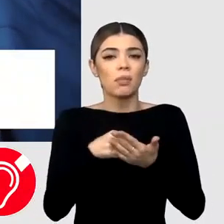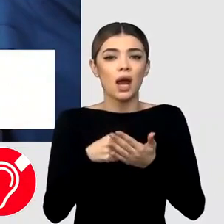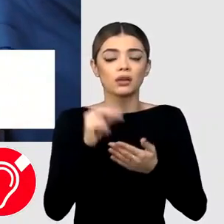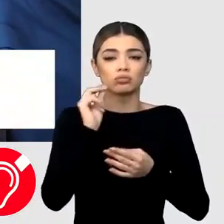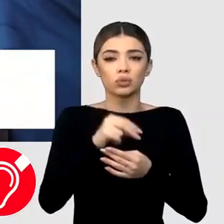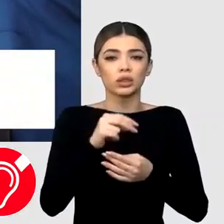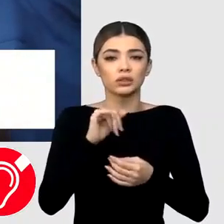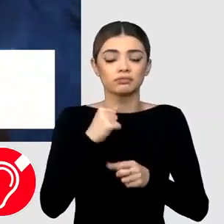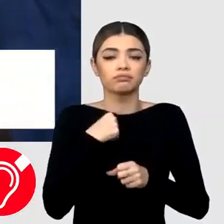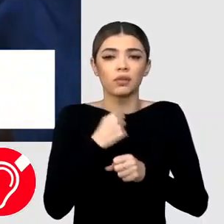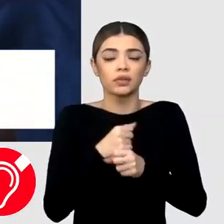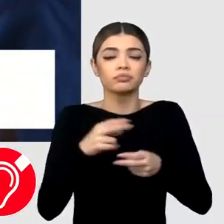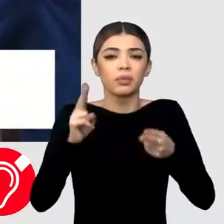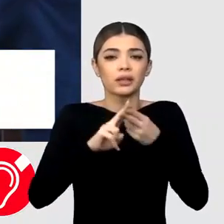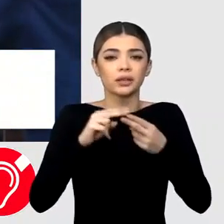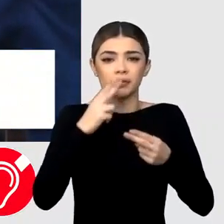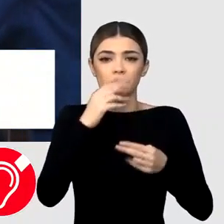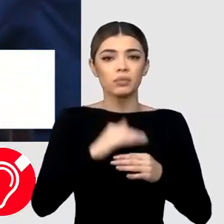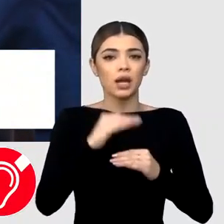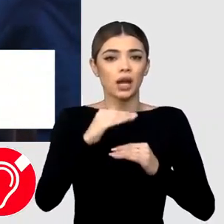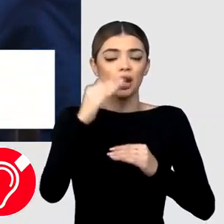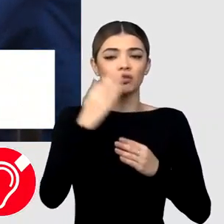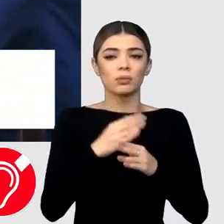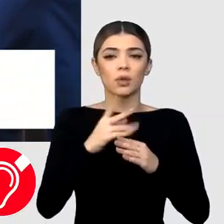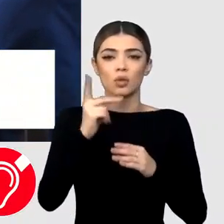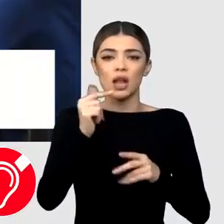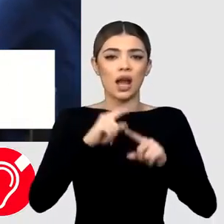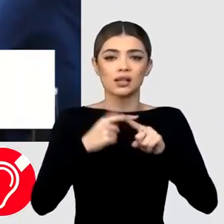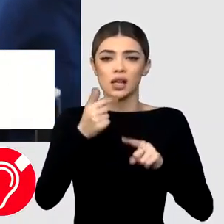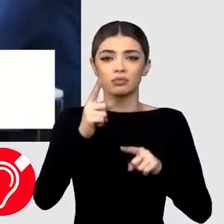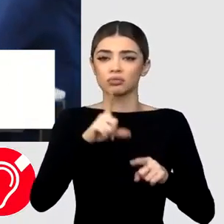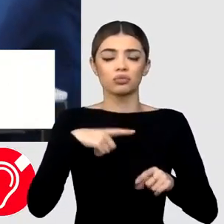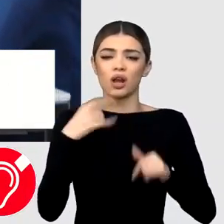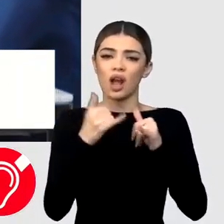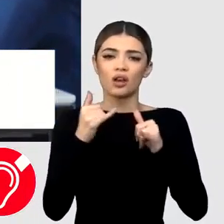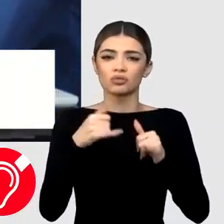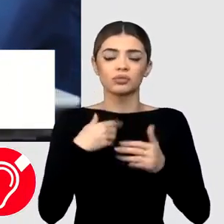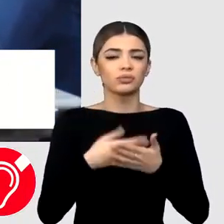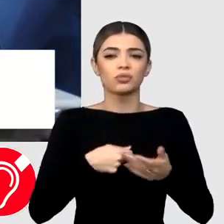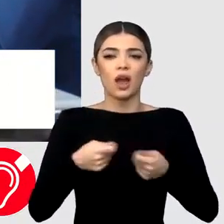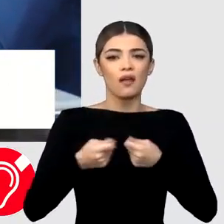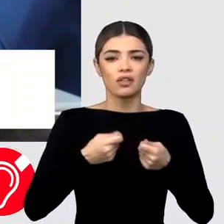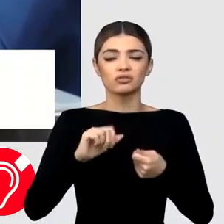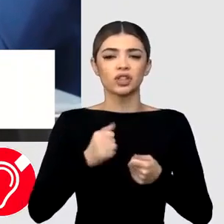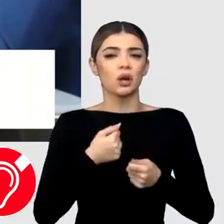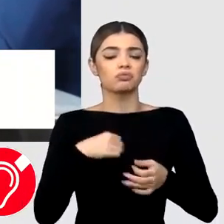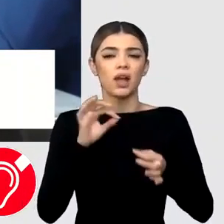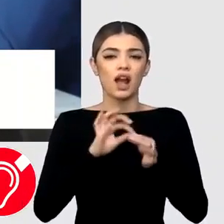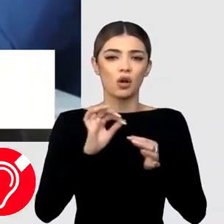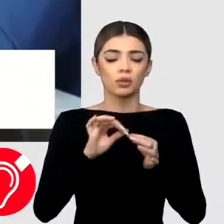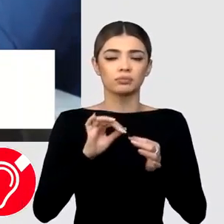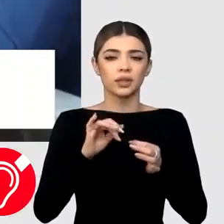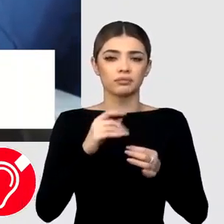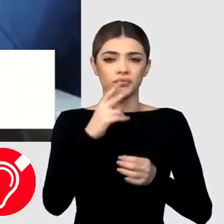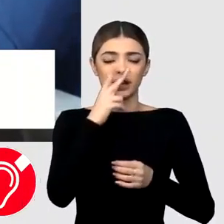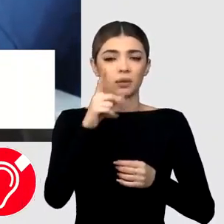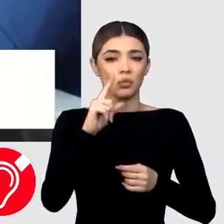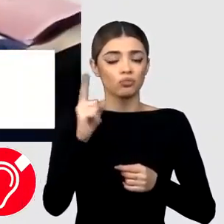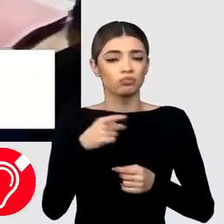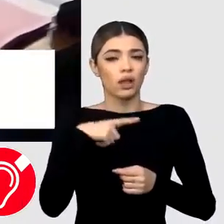și intervenim cu niște creșteri de taxe, nu ajutăm deloc mediul de afaceri. să facem...